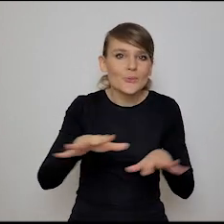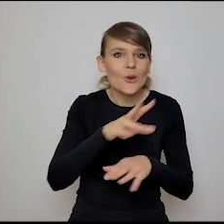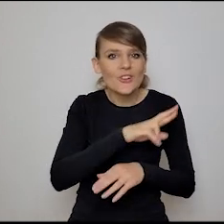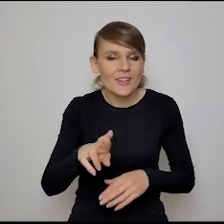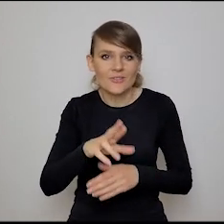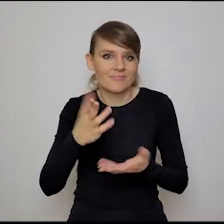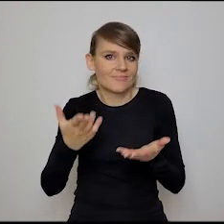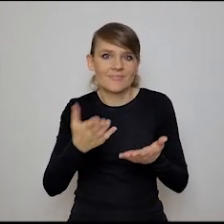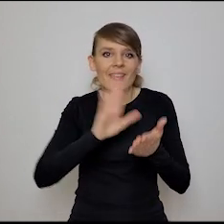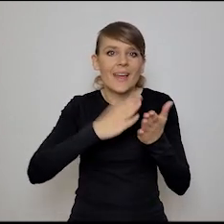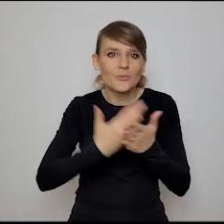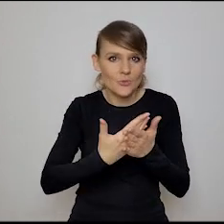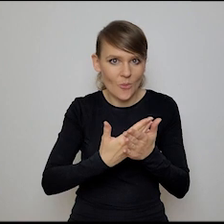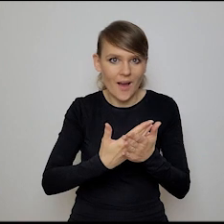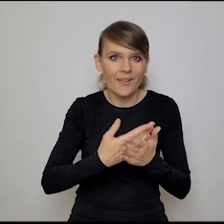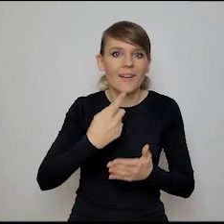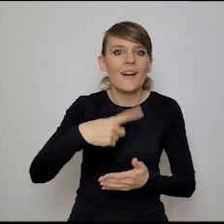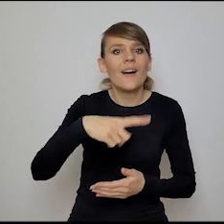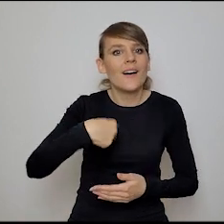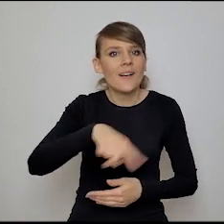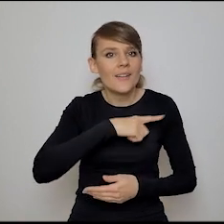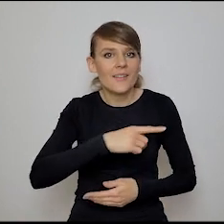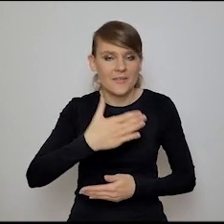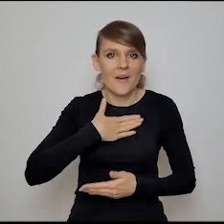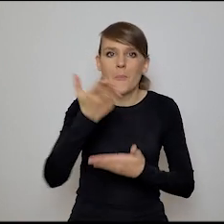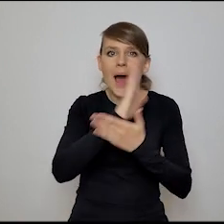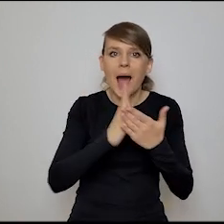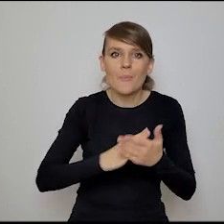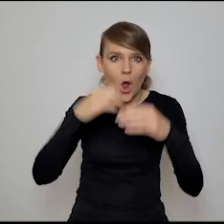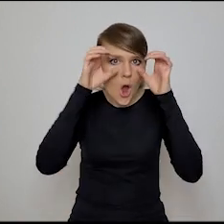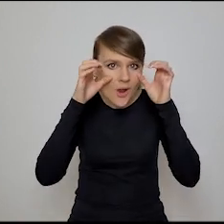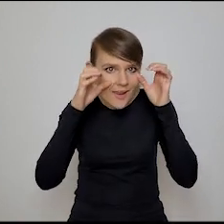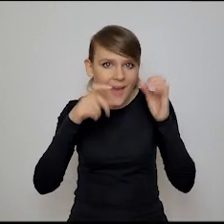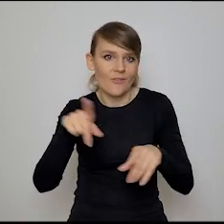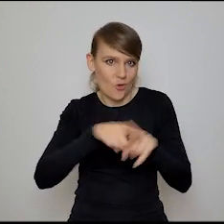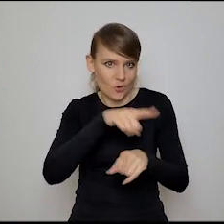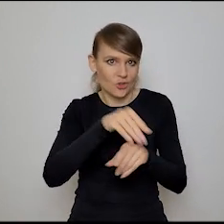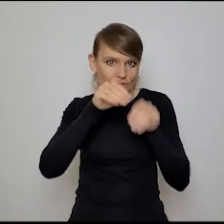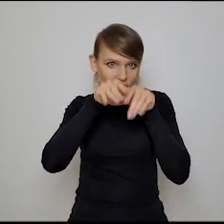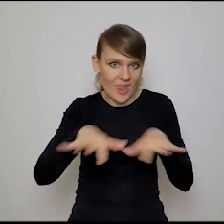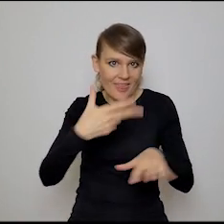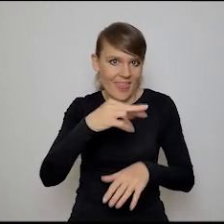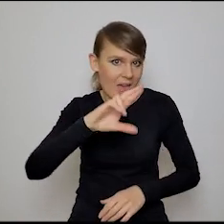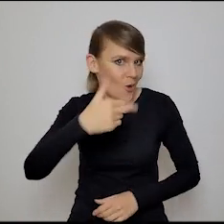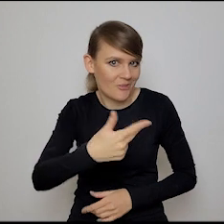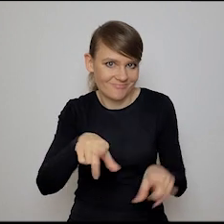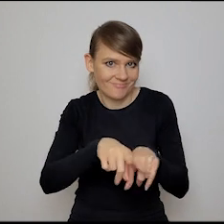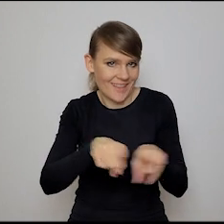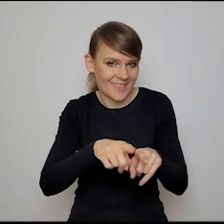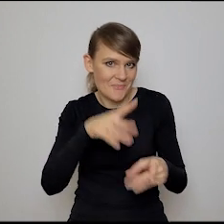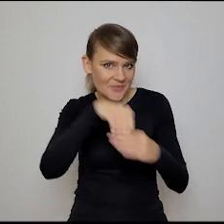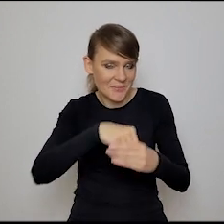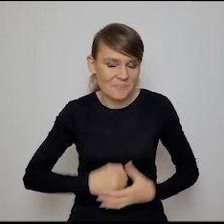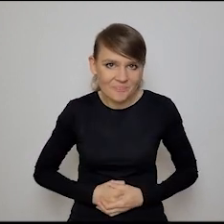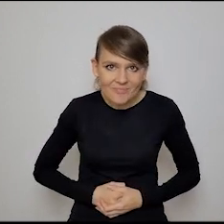na przykład, wiesz, to co do nas przetłumacuje w postaci mapy, map Google, nie? No to też jest już sieć neuronowa, tak? Natomiast